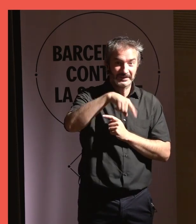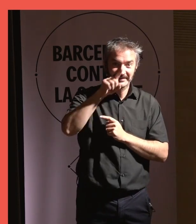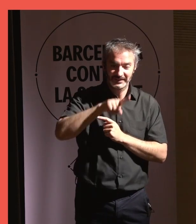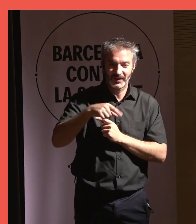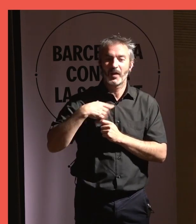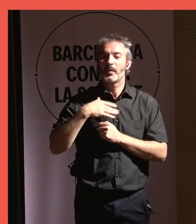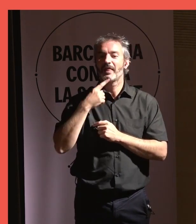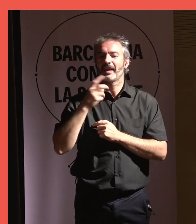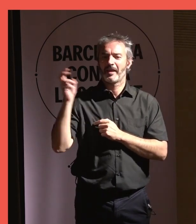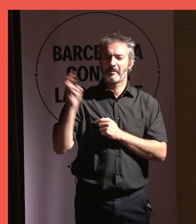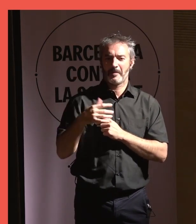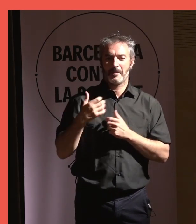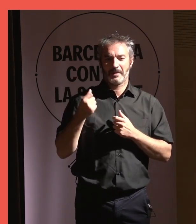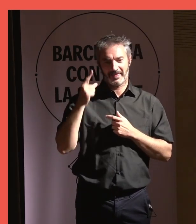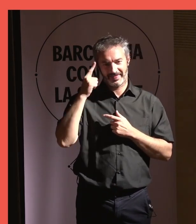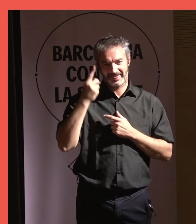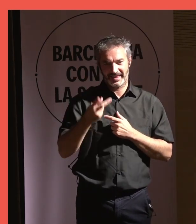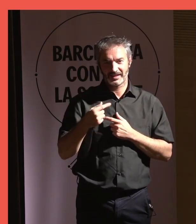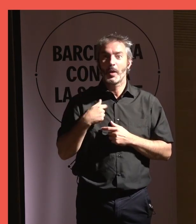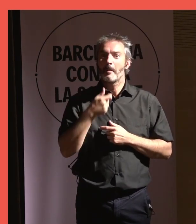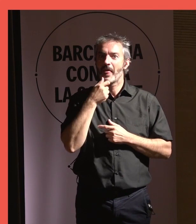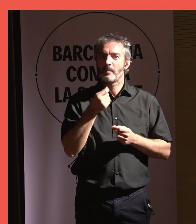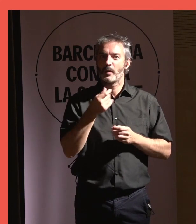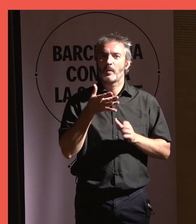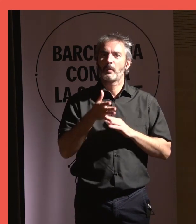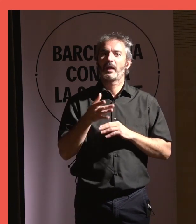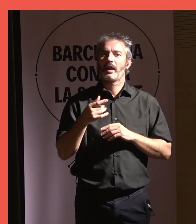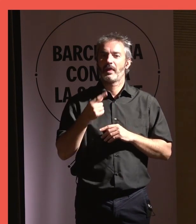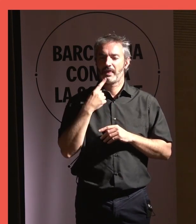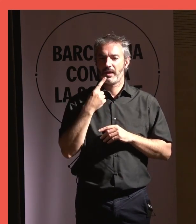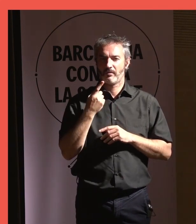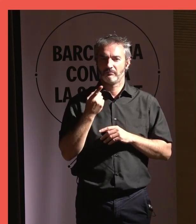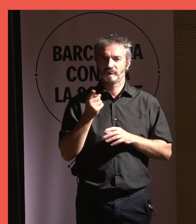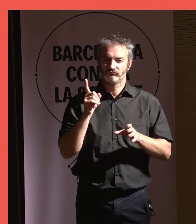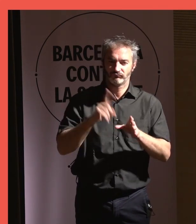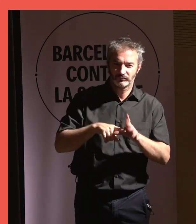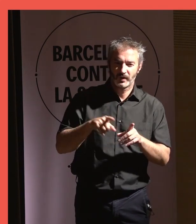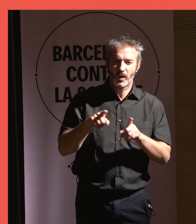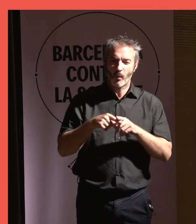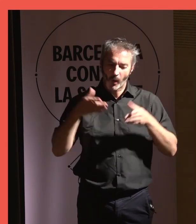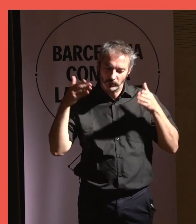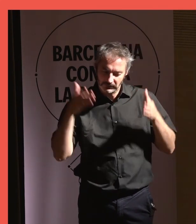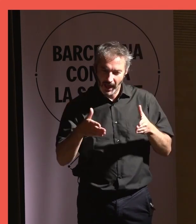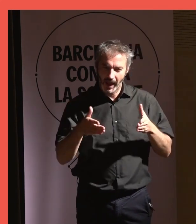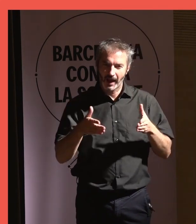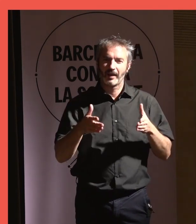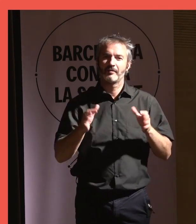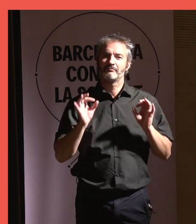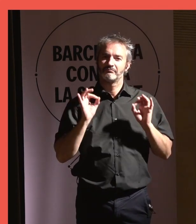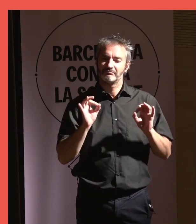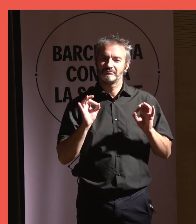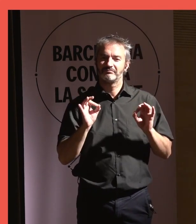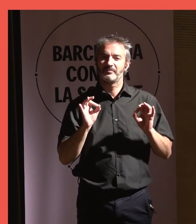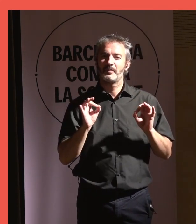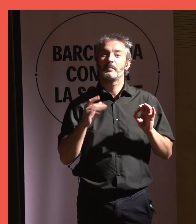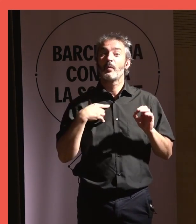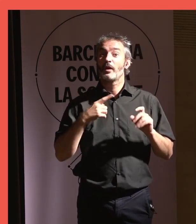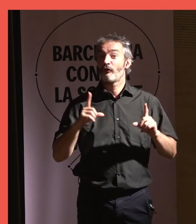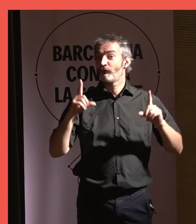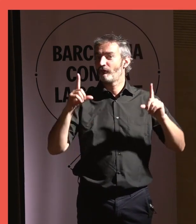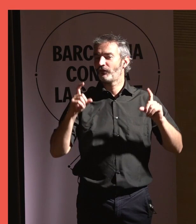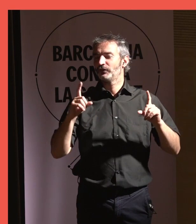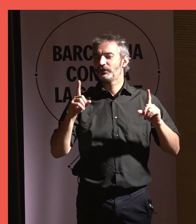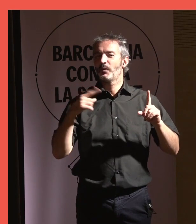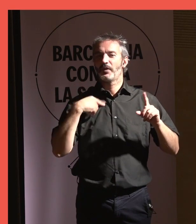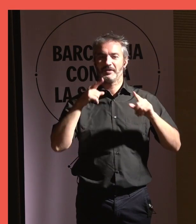És una de les cares que més he vist aquests dies i m'ha agradat molt perquè l'he vist somriure. L'he vist en moments concentrats, però la foto